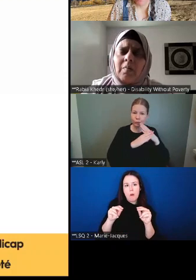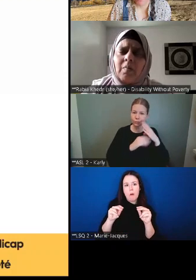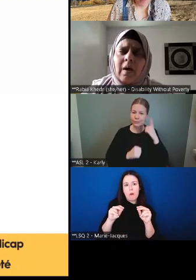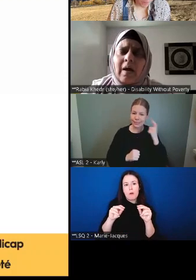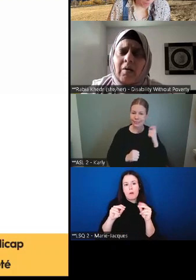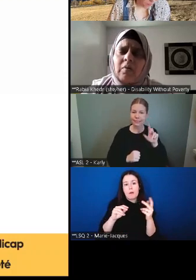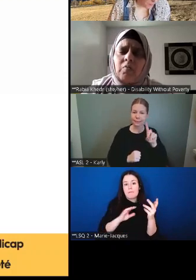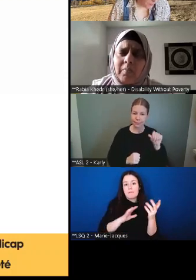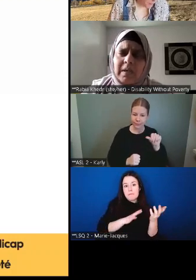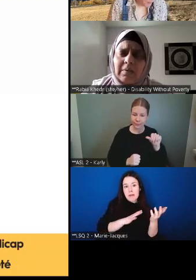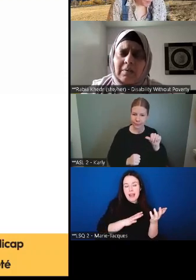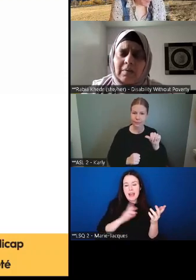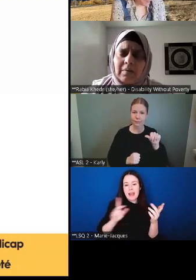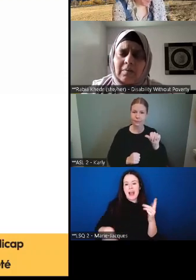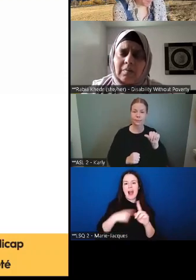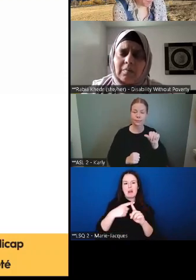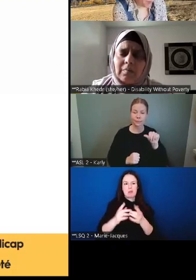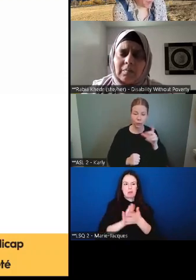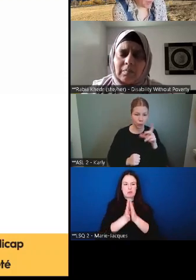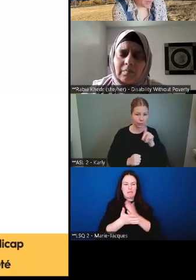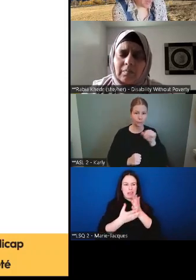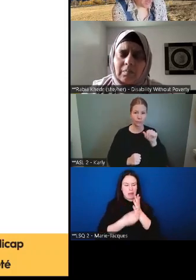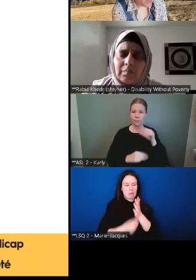'expérience de vivre en pauvreté